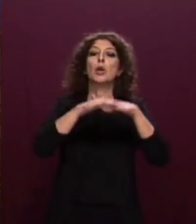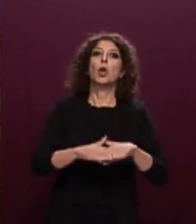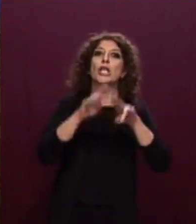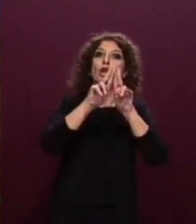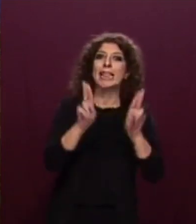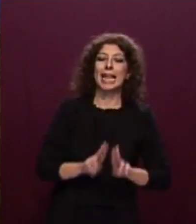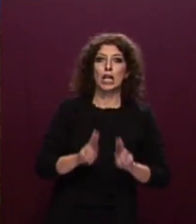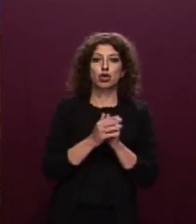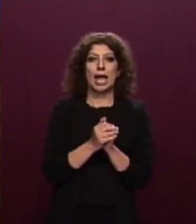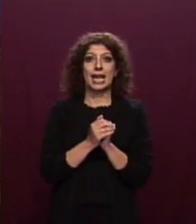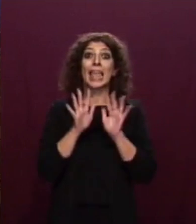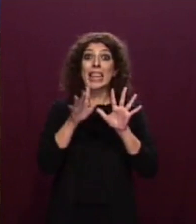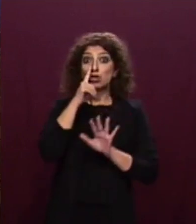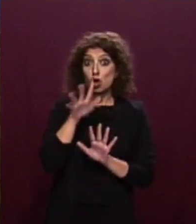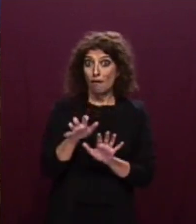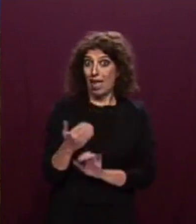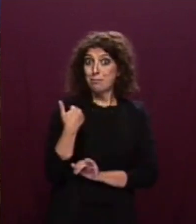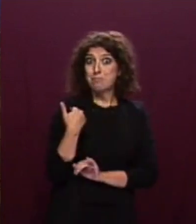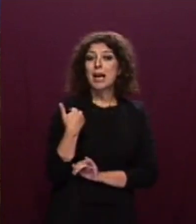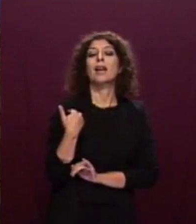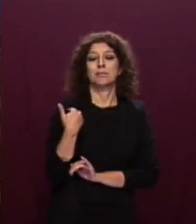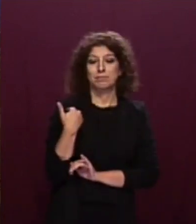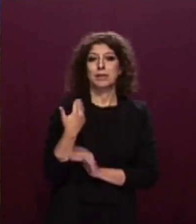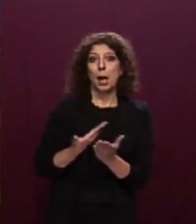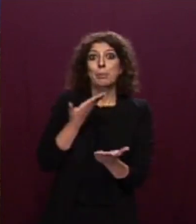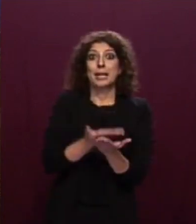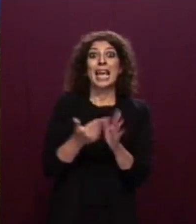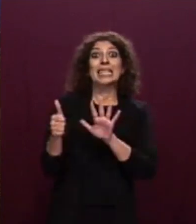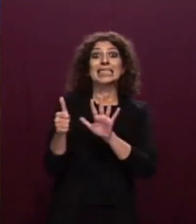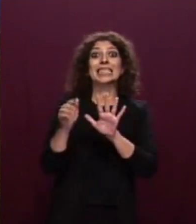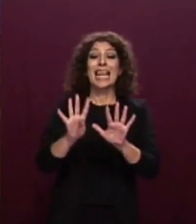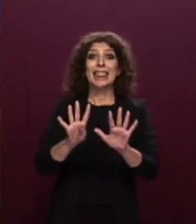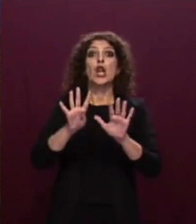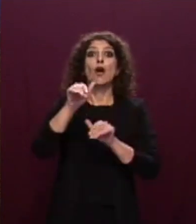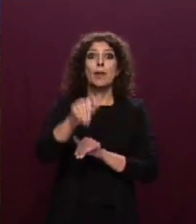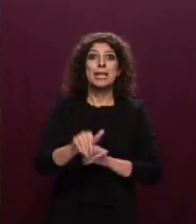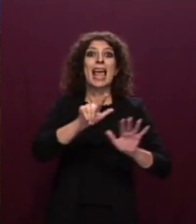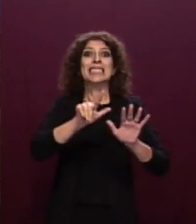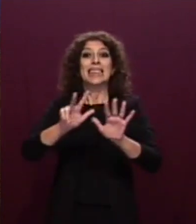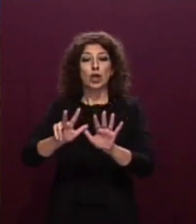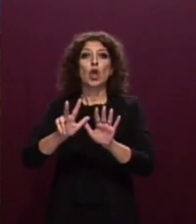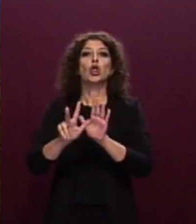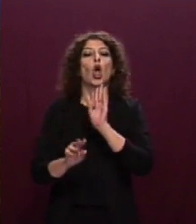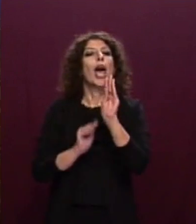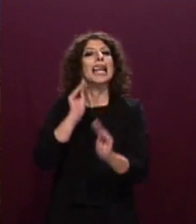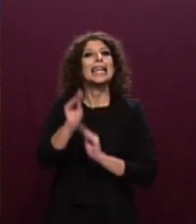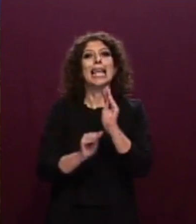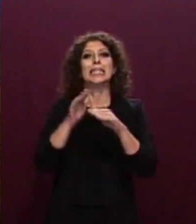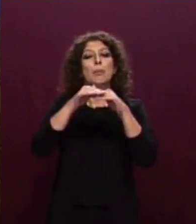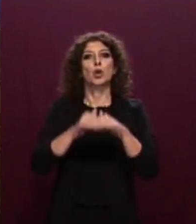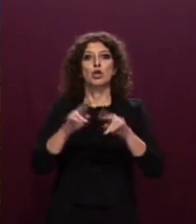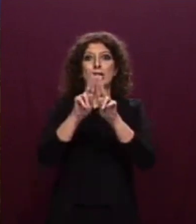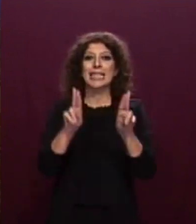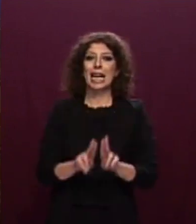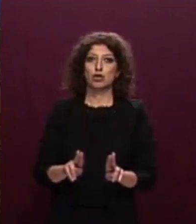Alla data del 10 novembre scorso sono state presentate 69.078 richieste di protezione internazionale, vale a dire